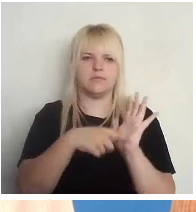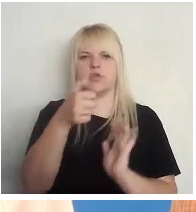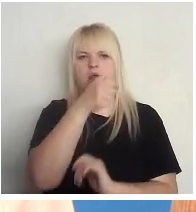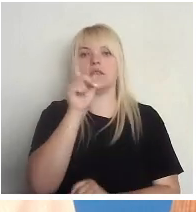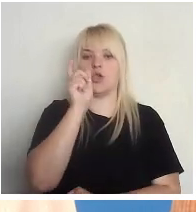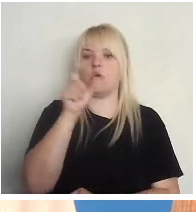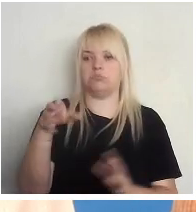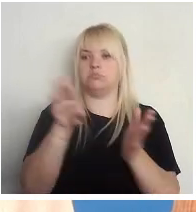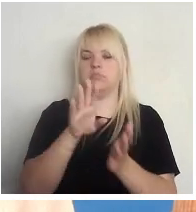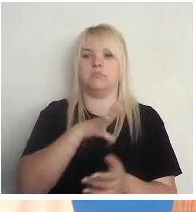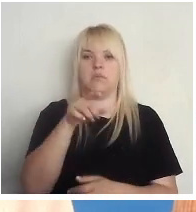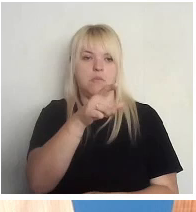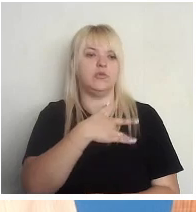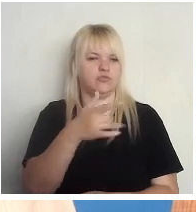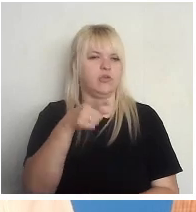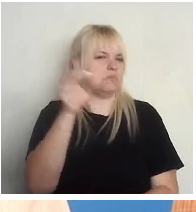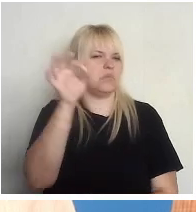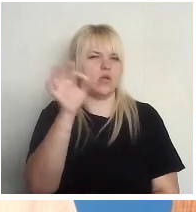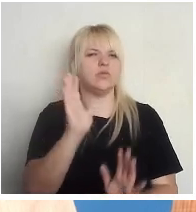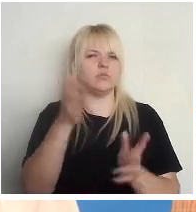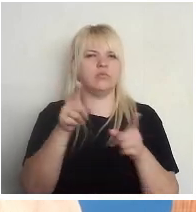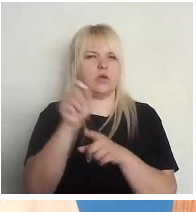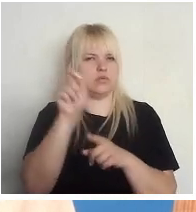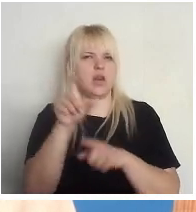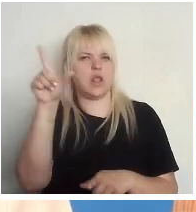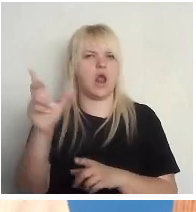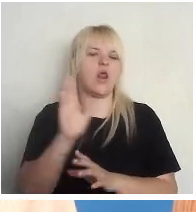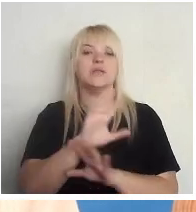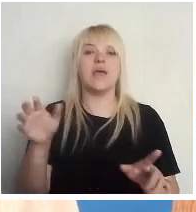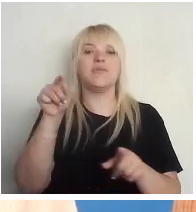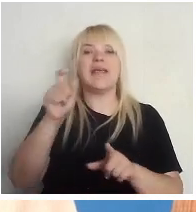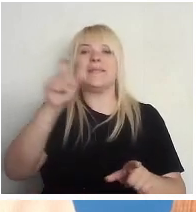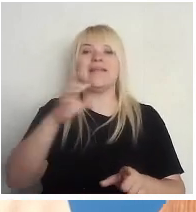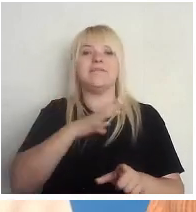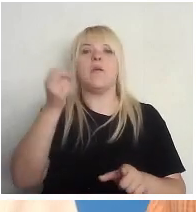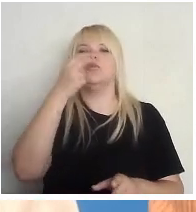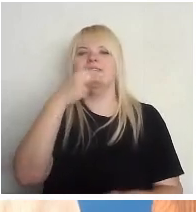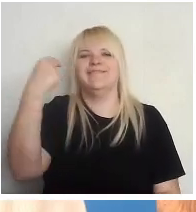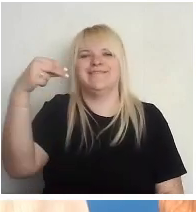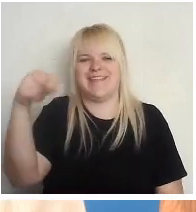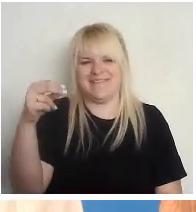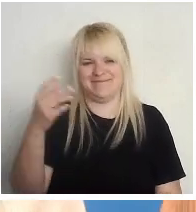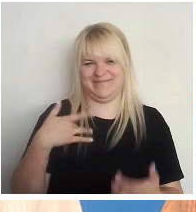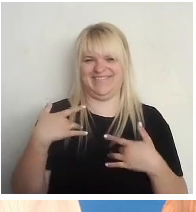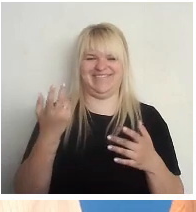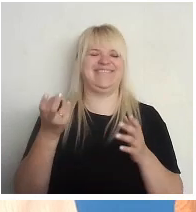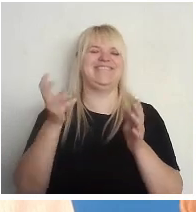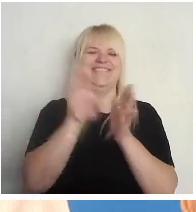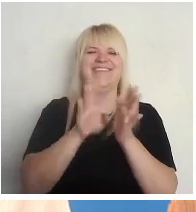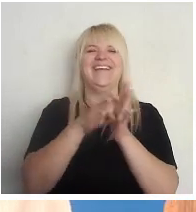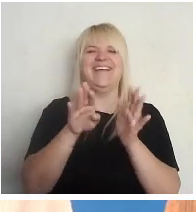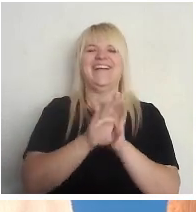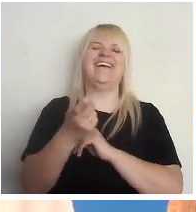pieņemu, ka tas procents būtu arī lielāks, ja nebūtu tajā brīdī bijis pusdienas tarpbrīdas. Šobrīd ar